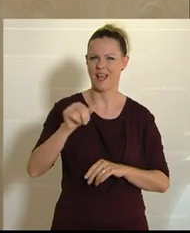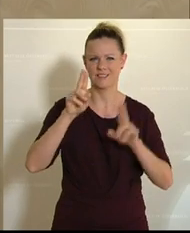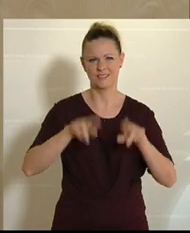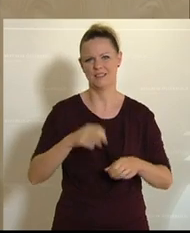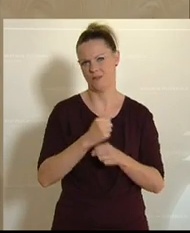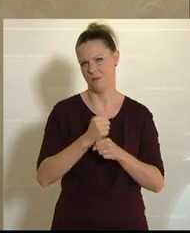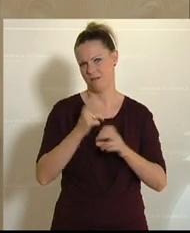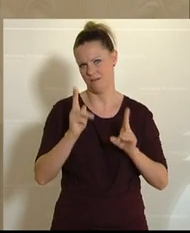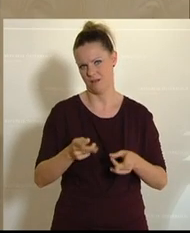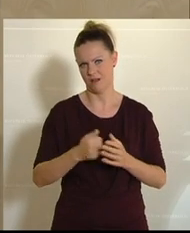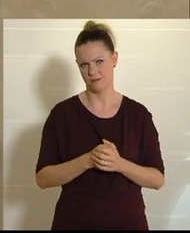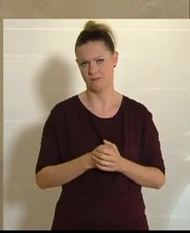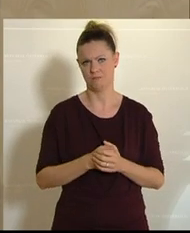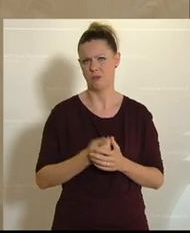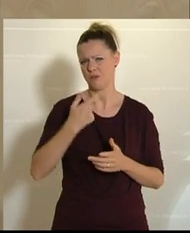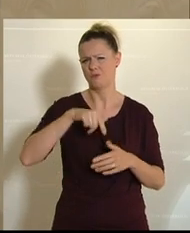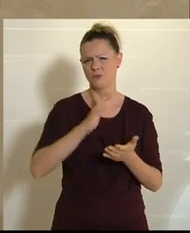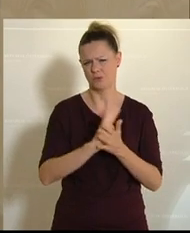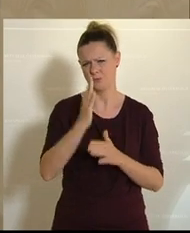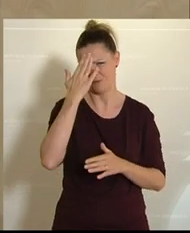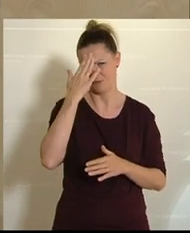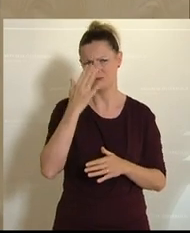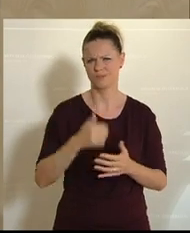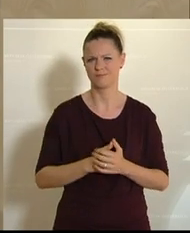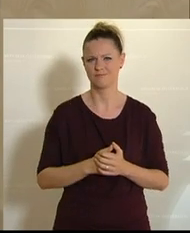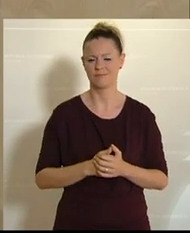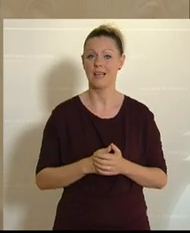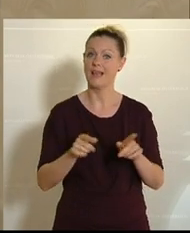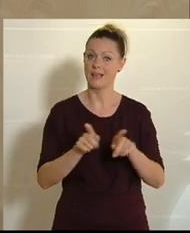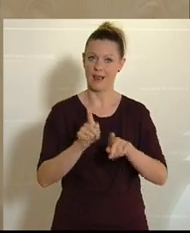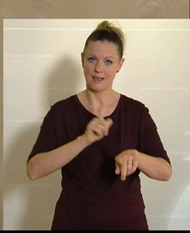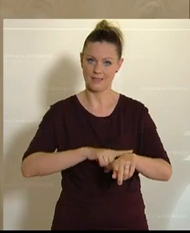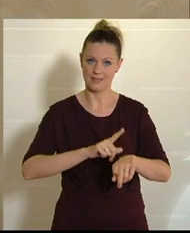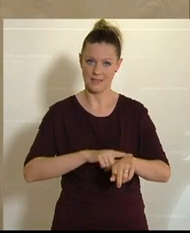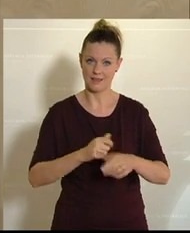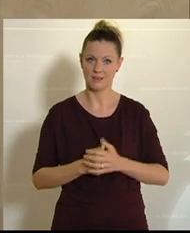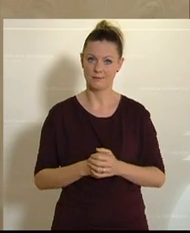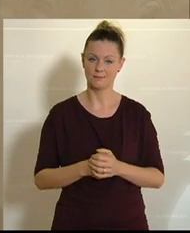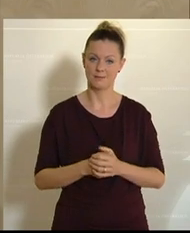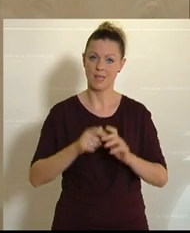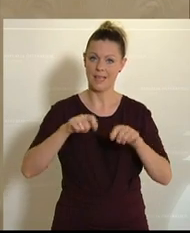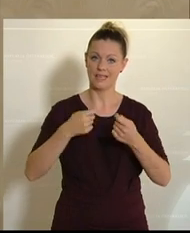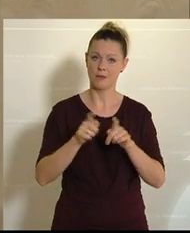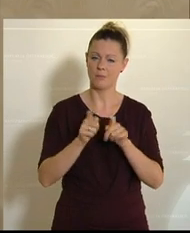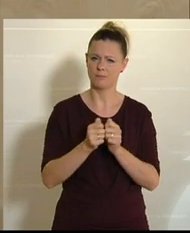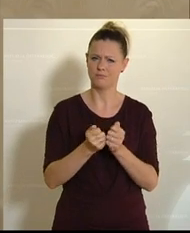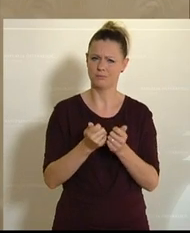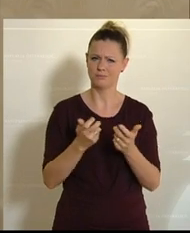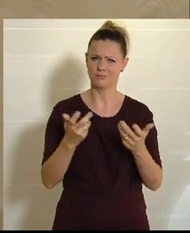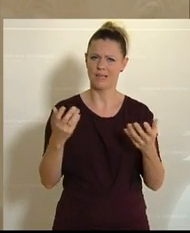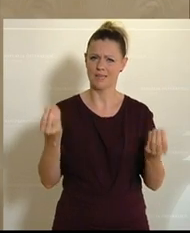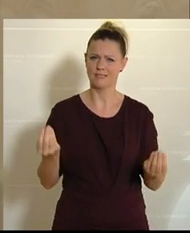machen kann. Das ist uns schon bewusst. Und gleichzeitig gibt es eine Reihe